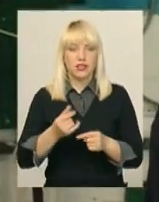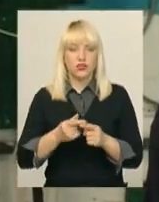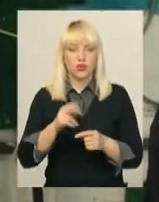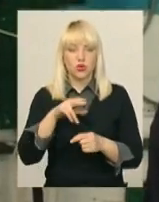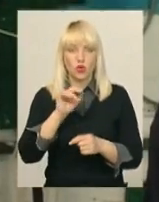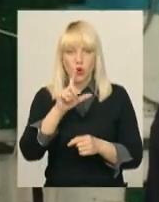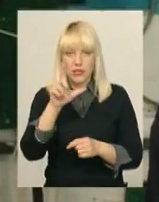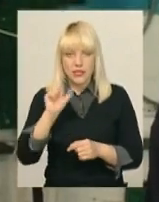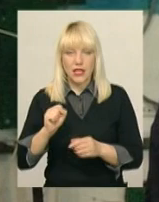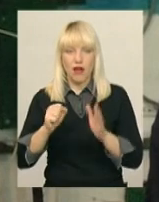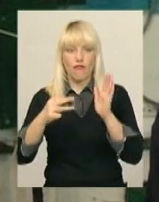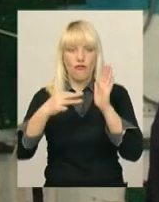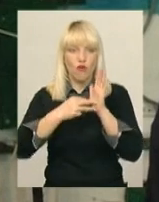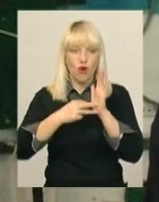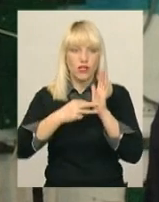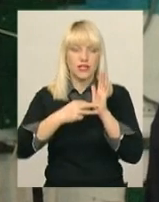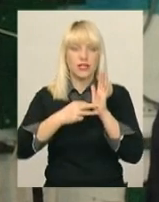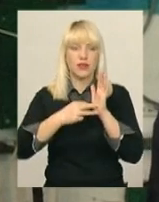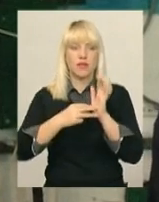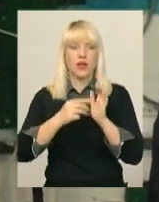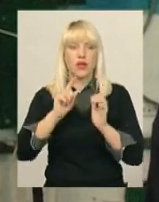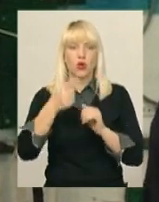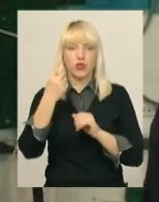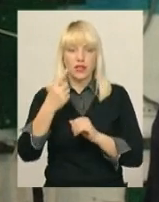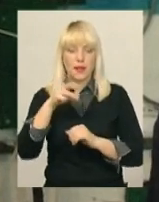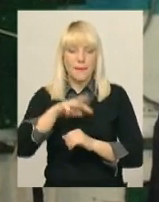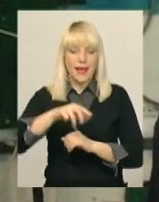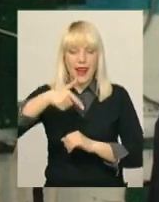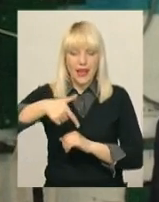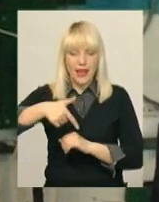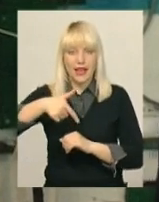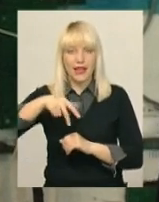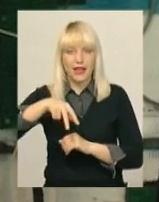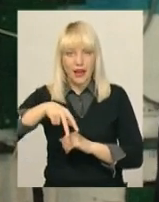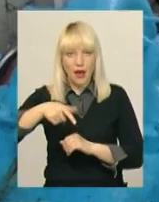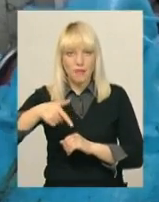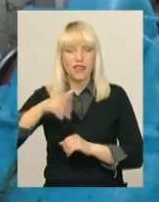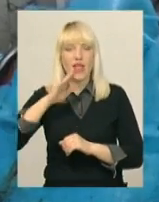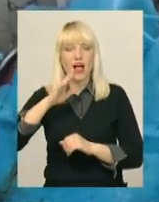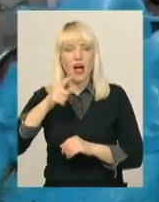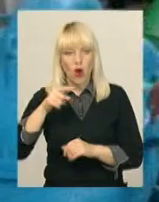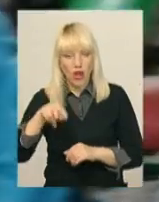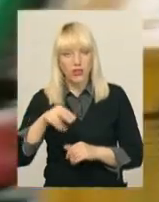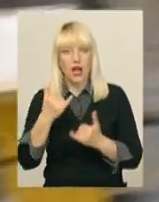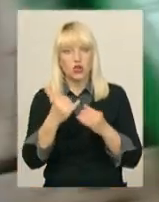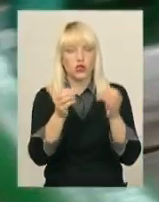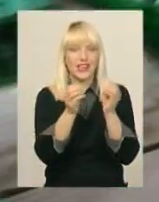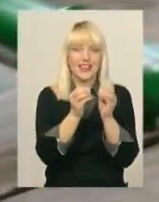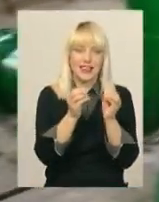підтримується доза 0,8 – 1 міліграм на літр. А сьогодні у нас 10 міліграм на літр. Воду на аналізи